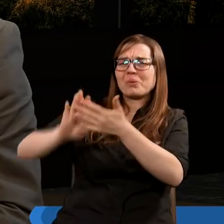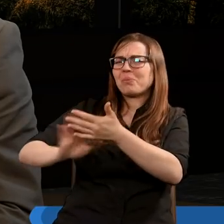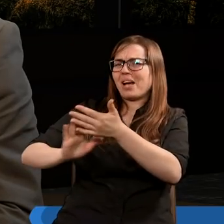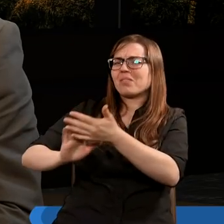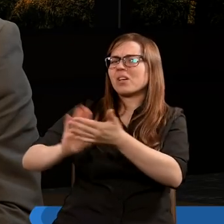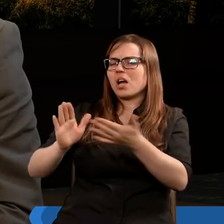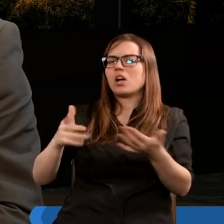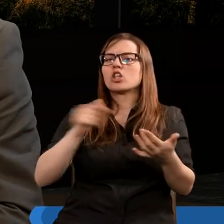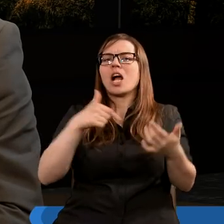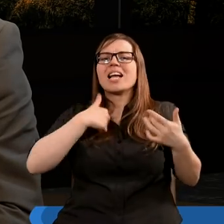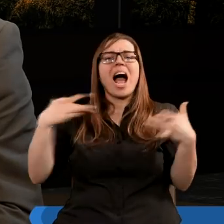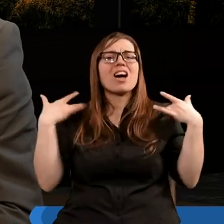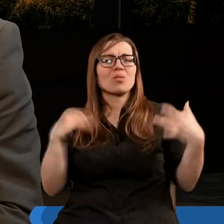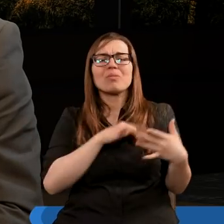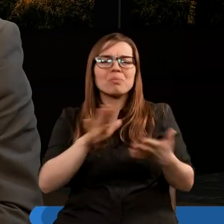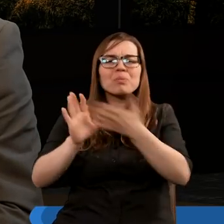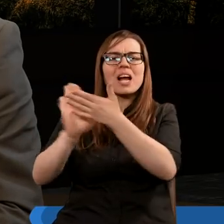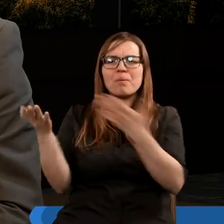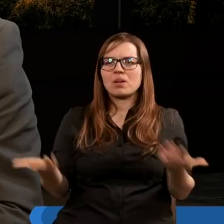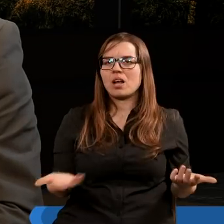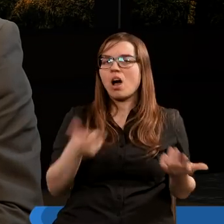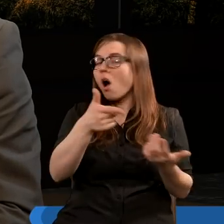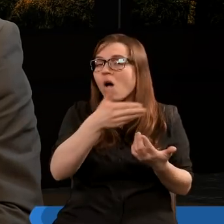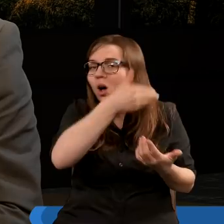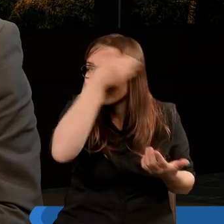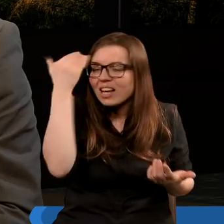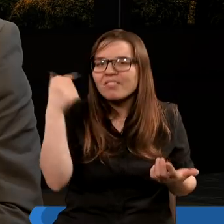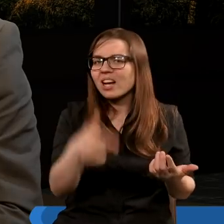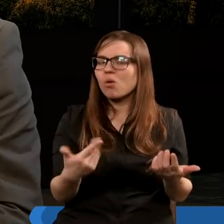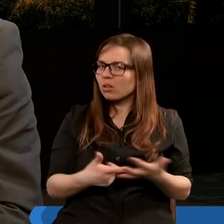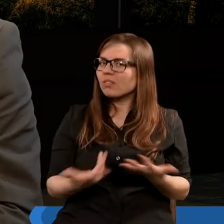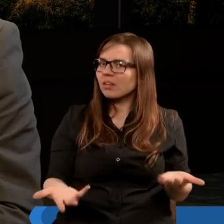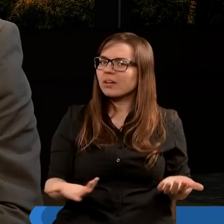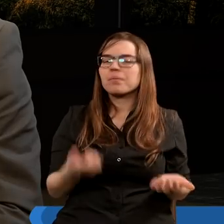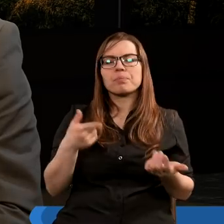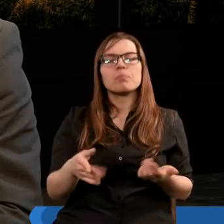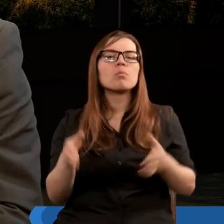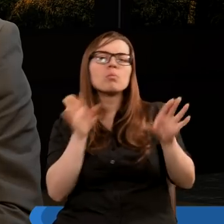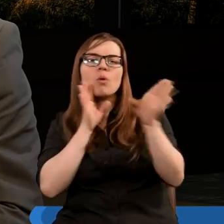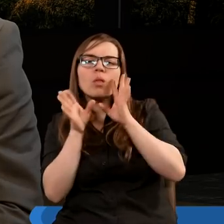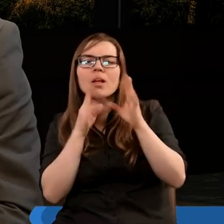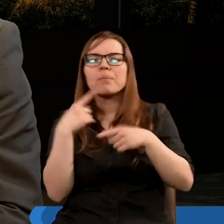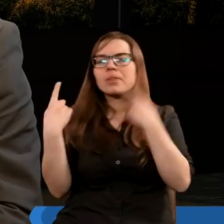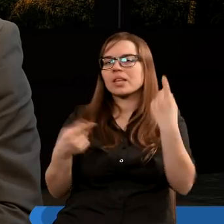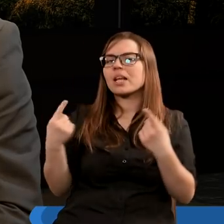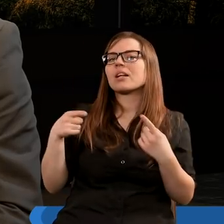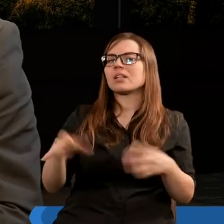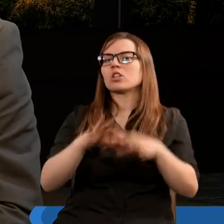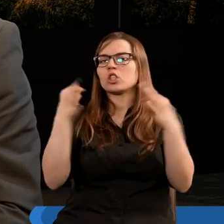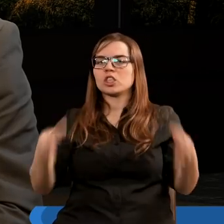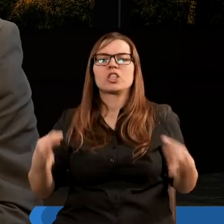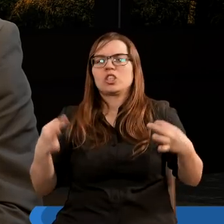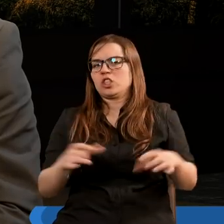że żył w grzechu. Choć nie wiedział o tym. Bardzo podobna sytuacja odnoszę to do